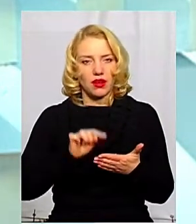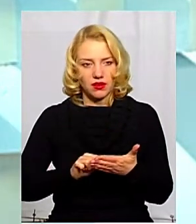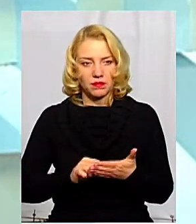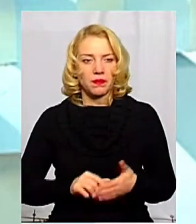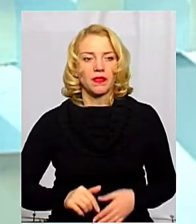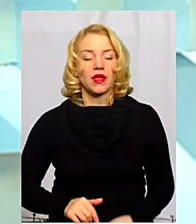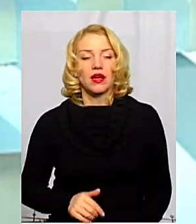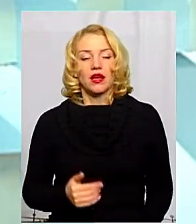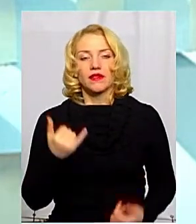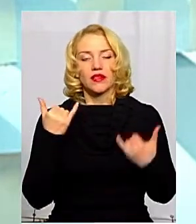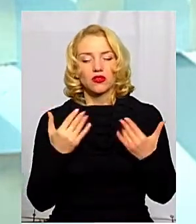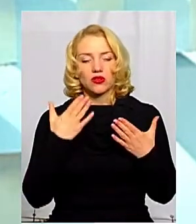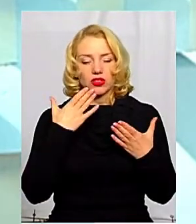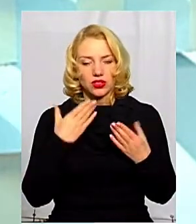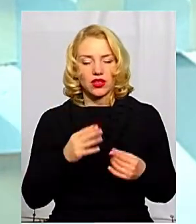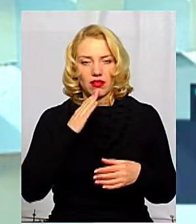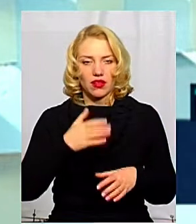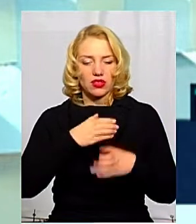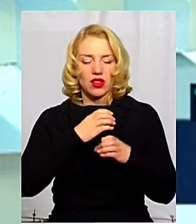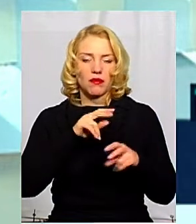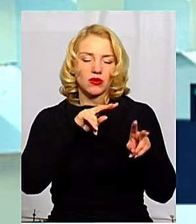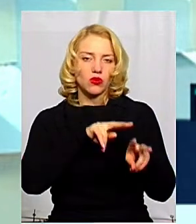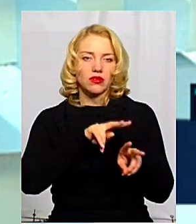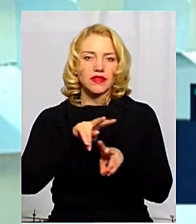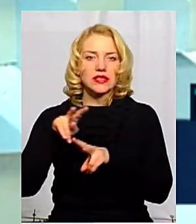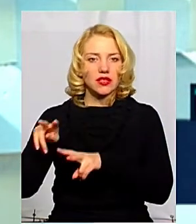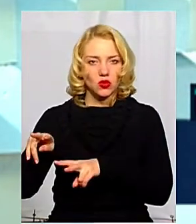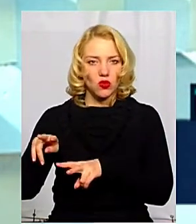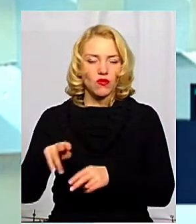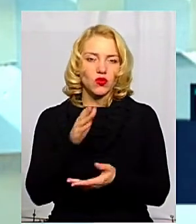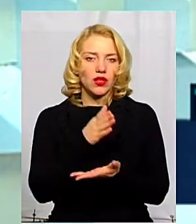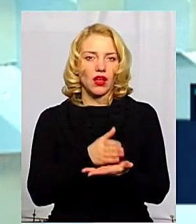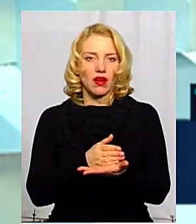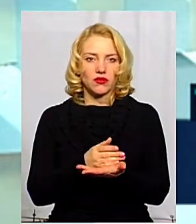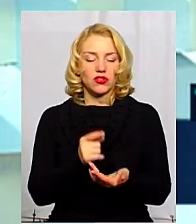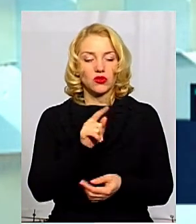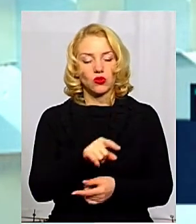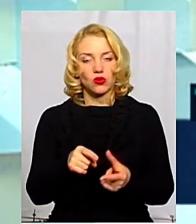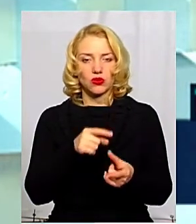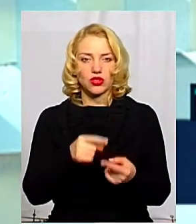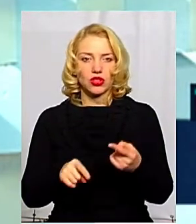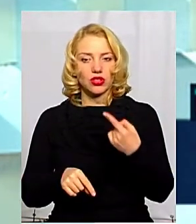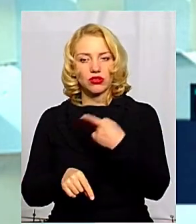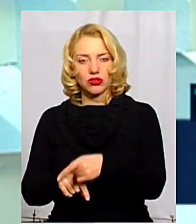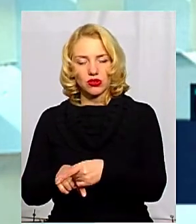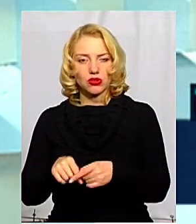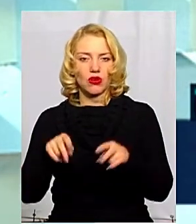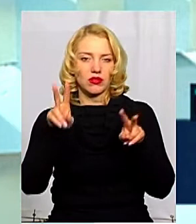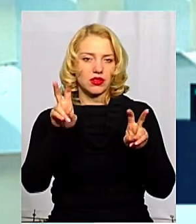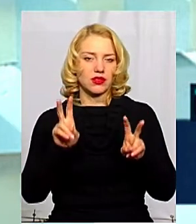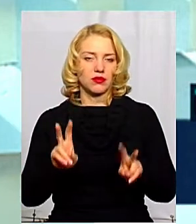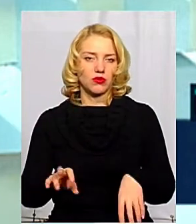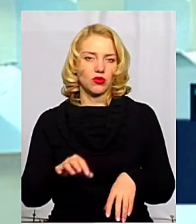наша вірусологічна лабораторія відслідковує наявність того чи іншого типу грипу.